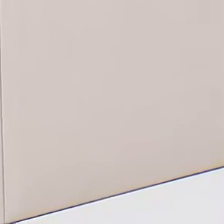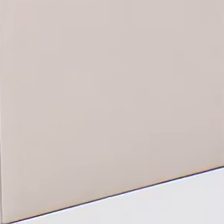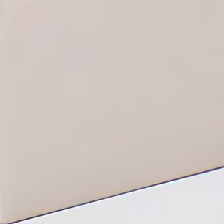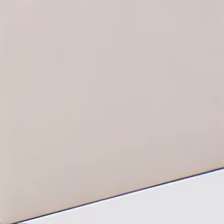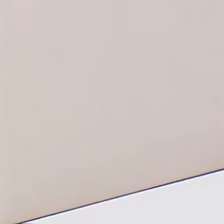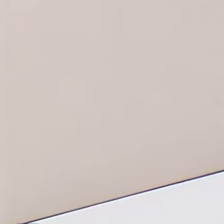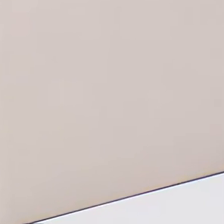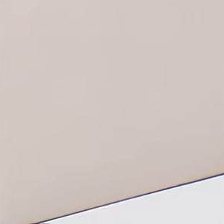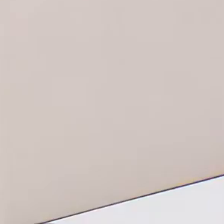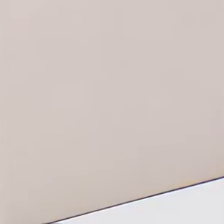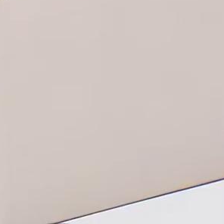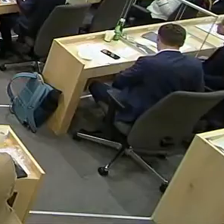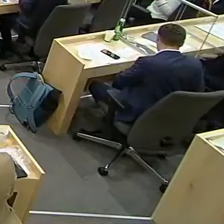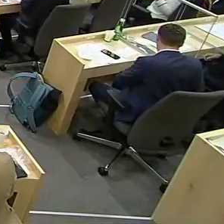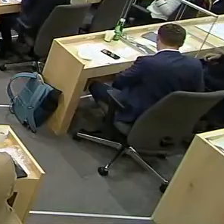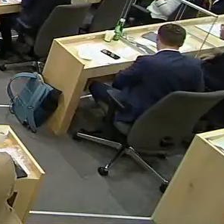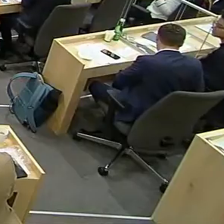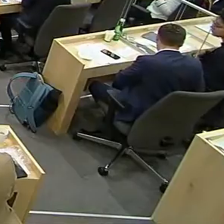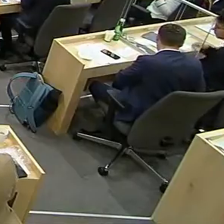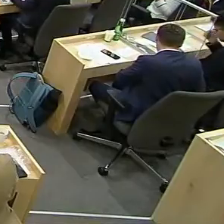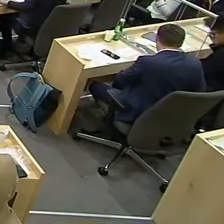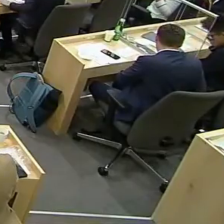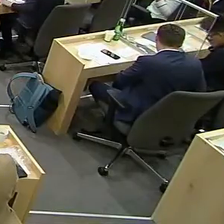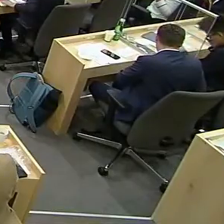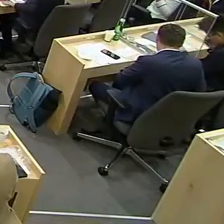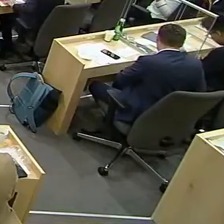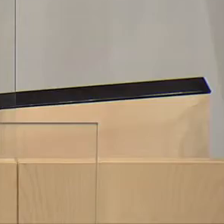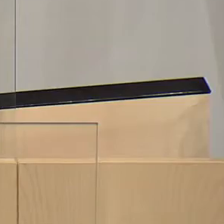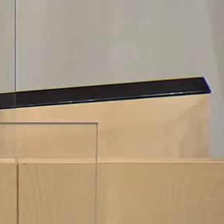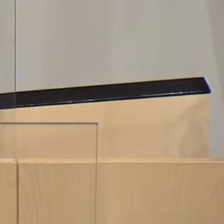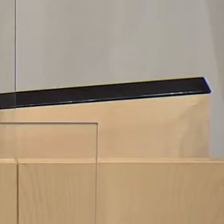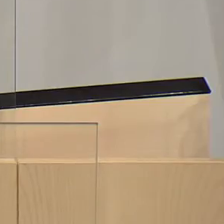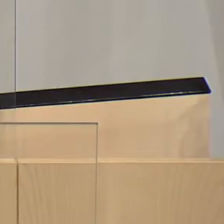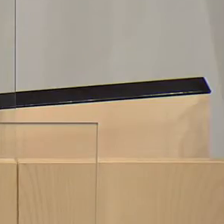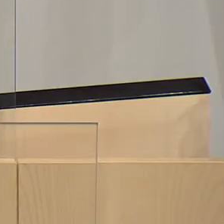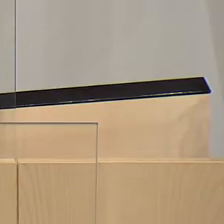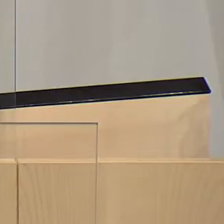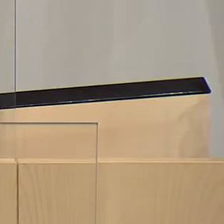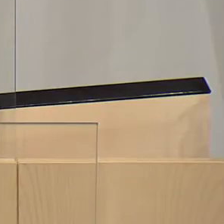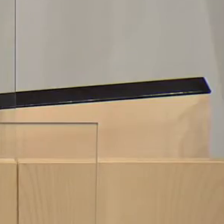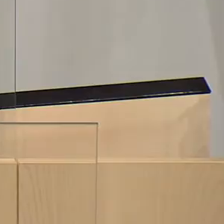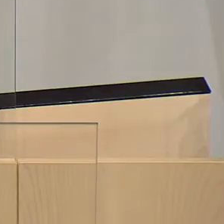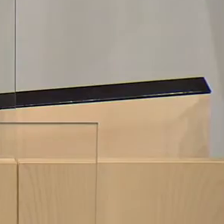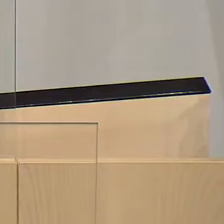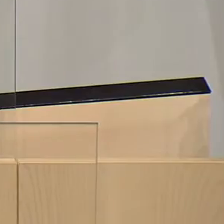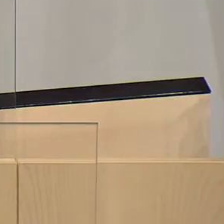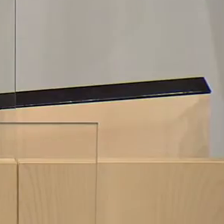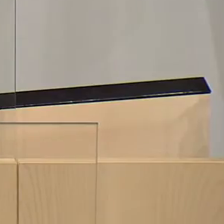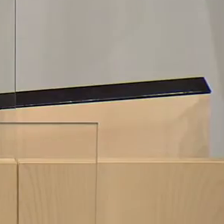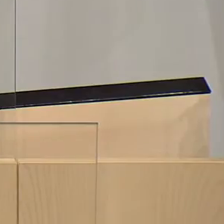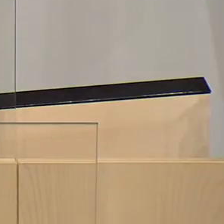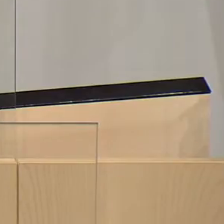Ein spezieller Gruß gilt der Frau Federli. Sie ist die Enkelin von